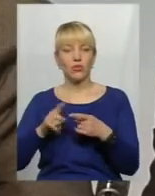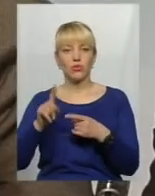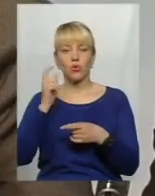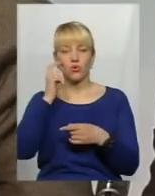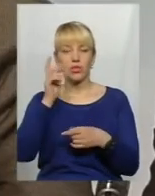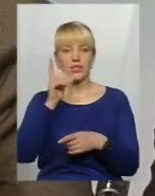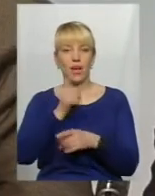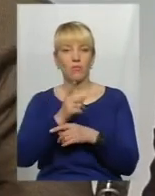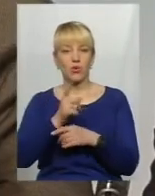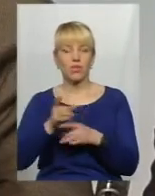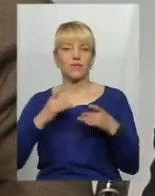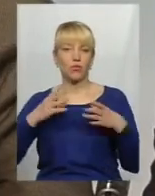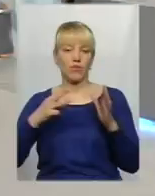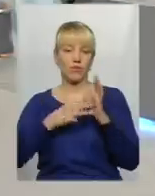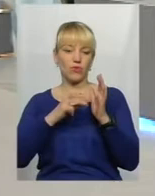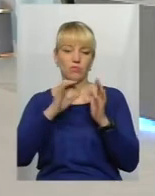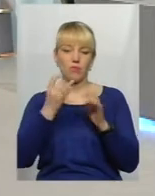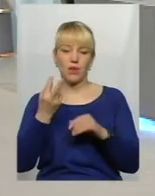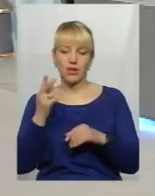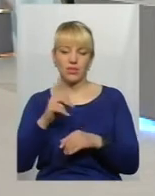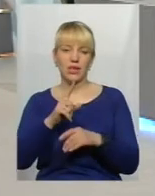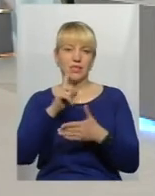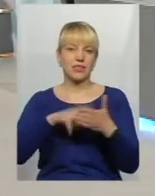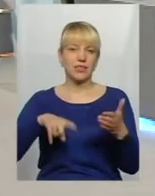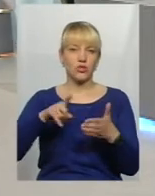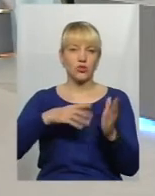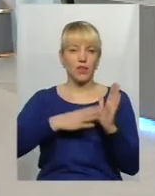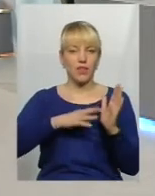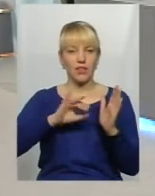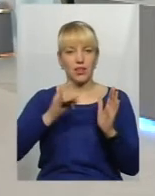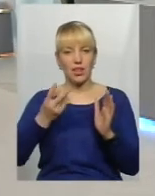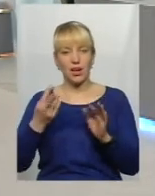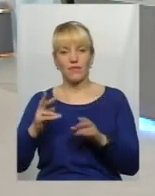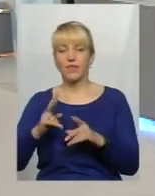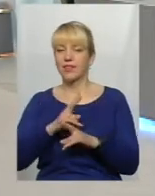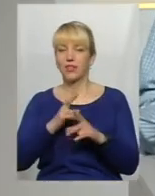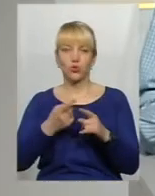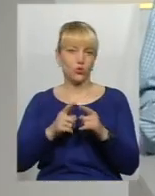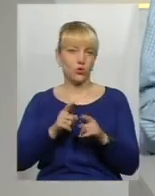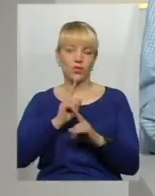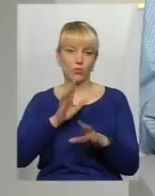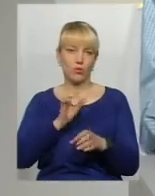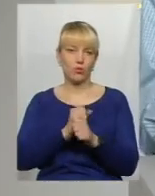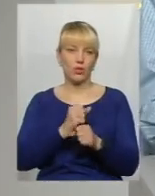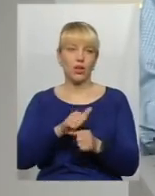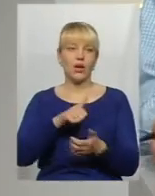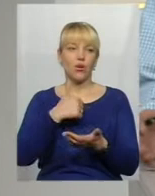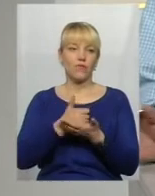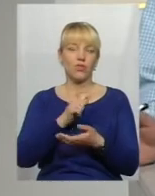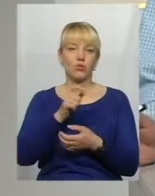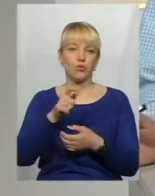заборонять. Святкувати 8 березня, в Україні скасують 9 травня, так далі. Цього ніхто не збирається робити, це головне, щоб люди розуміли.